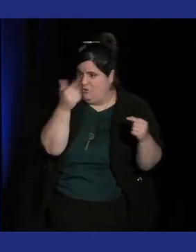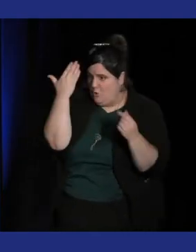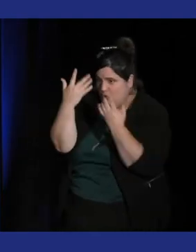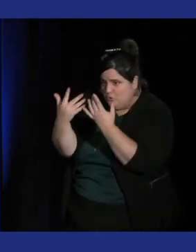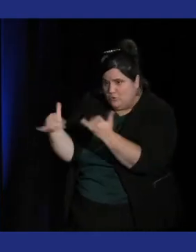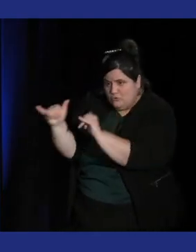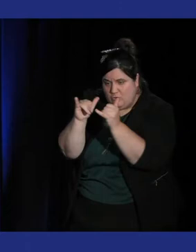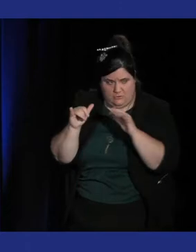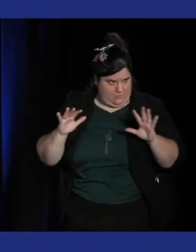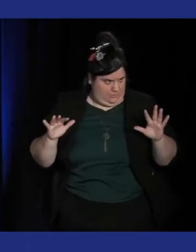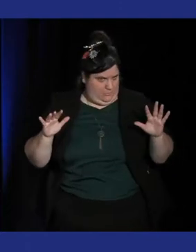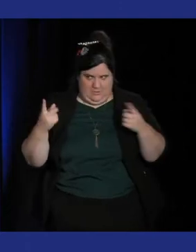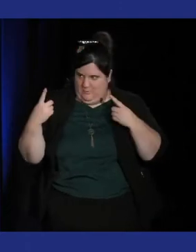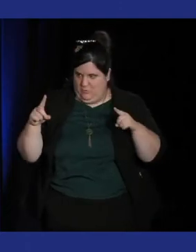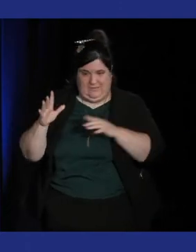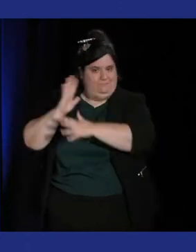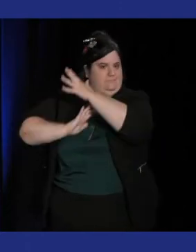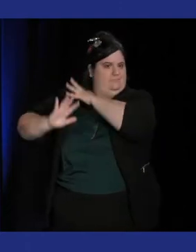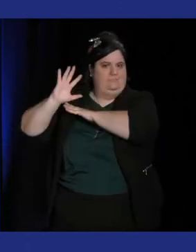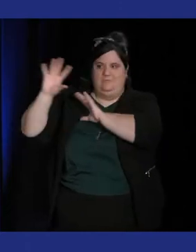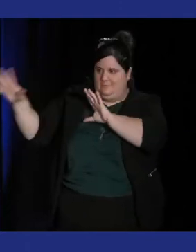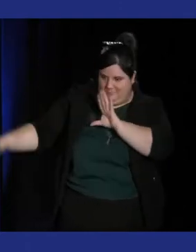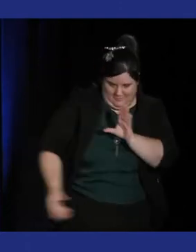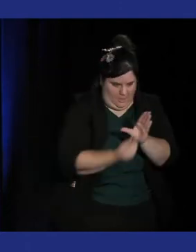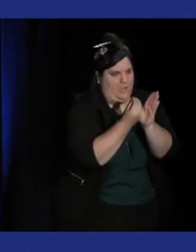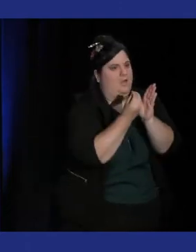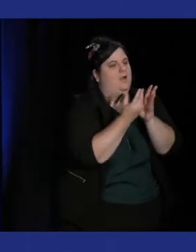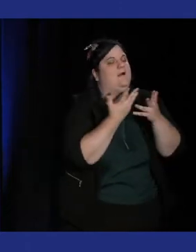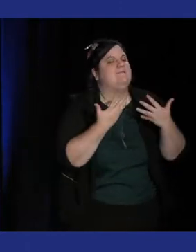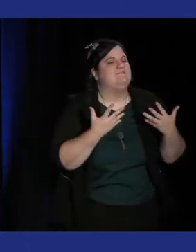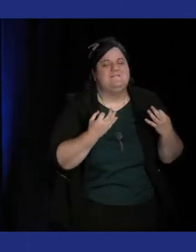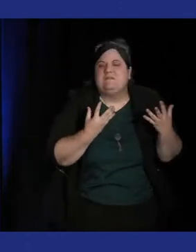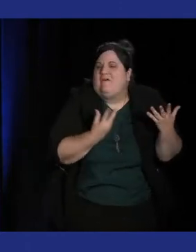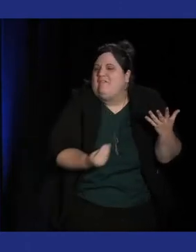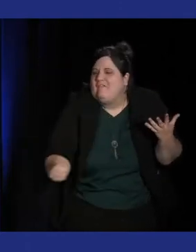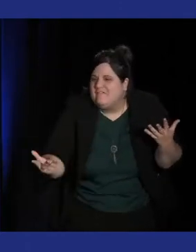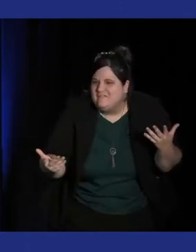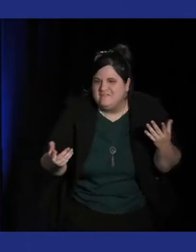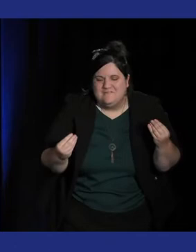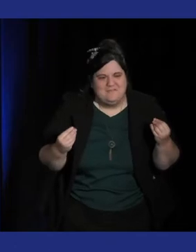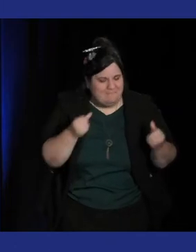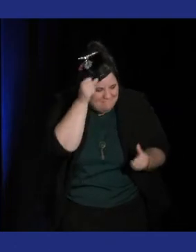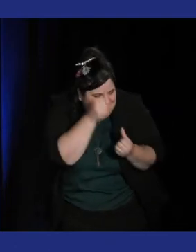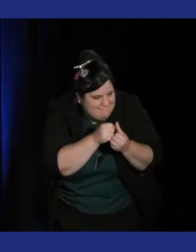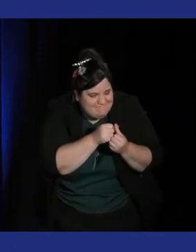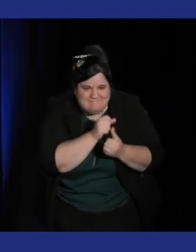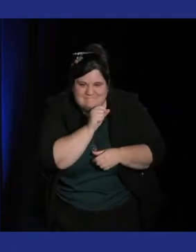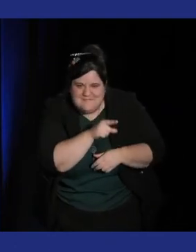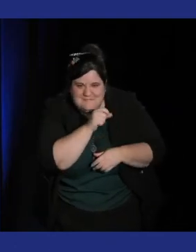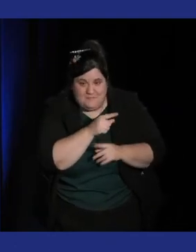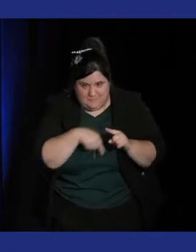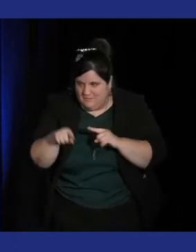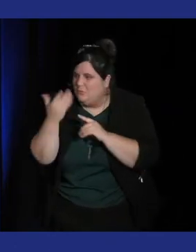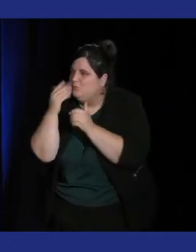cet aspect un peu régressif d'aller chercher un gameplay qui du coup fait que la séquence est un petit peu mémorable dans le jeu